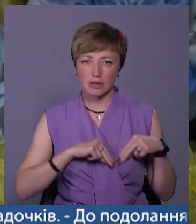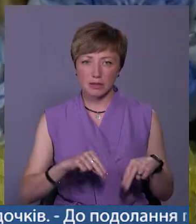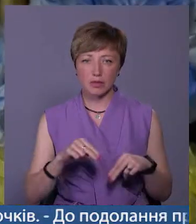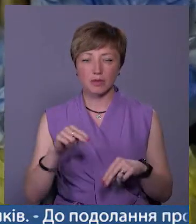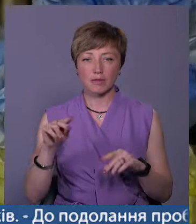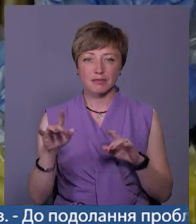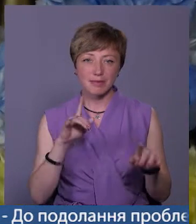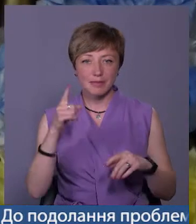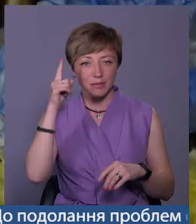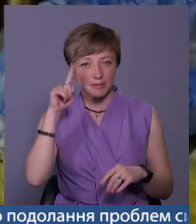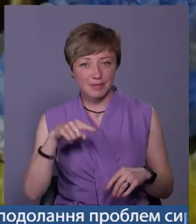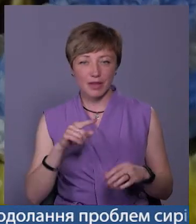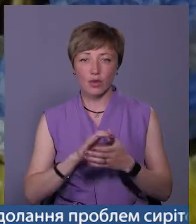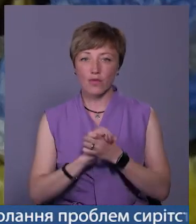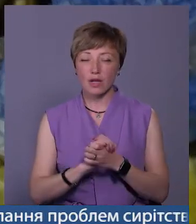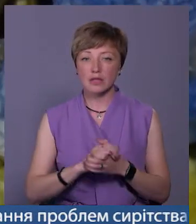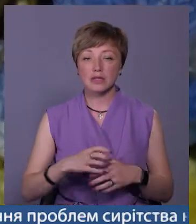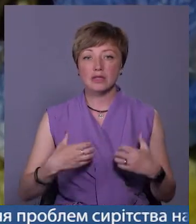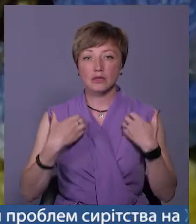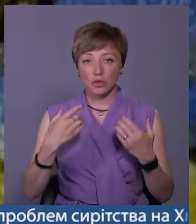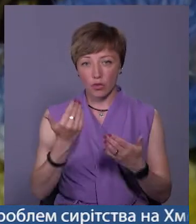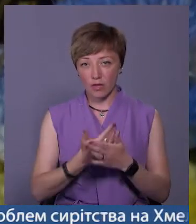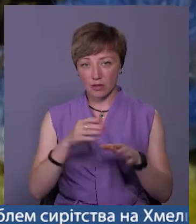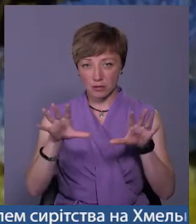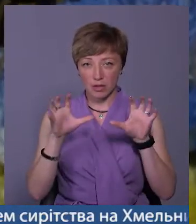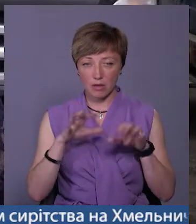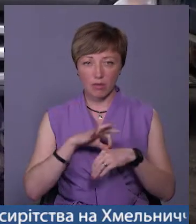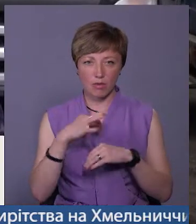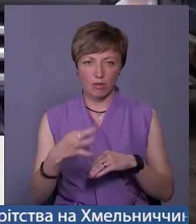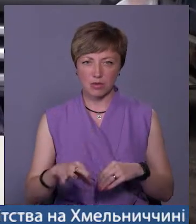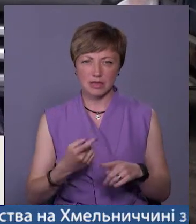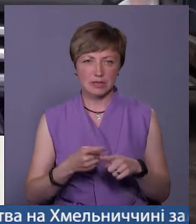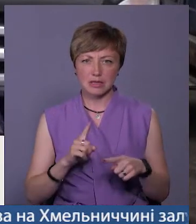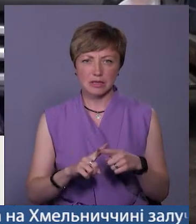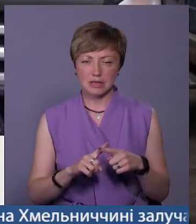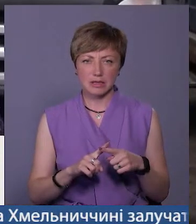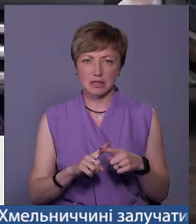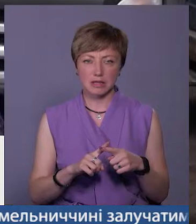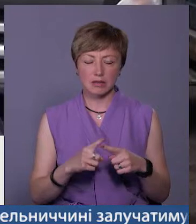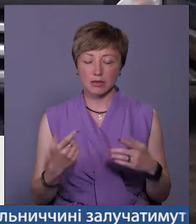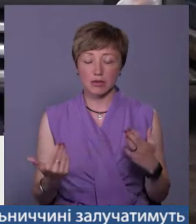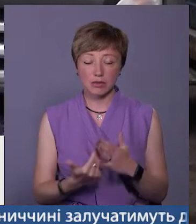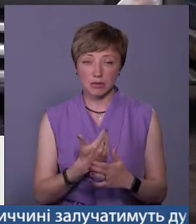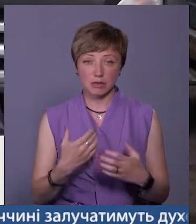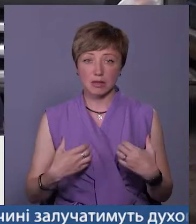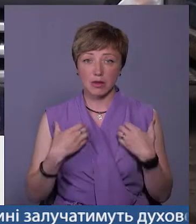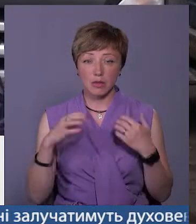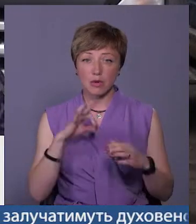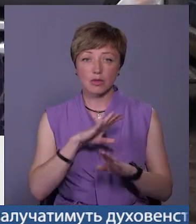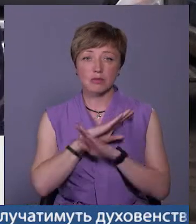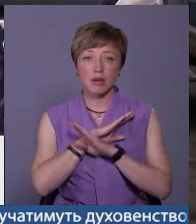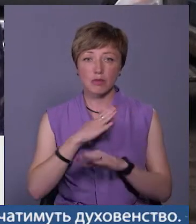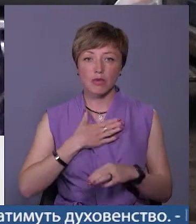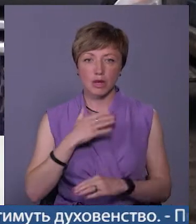кмітливим і товариським. Страшну звістку про його загибель сприйняла боляче. Це не поручення звістка, це звістка про смерть